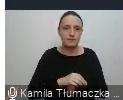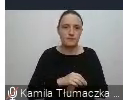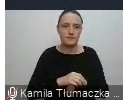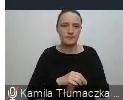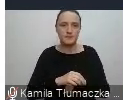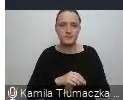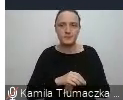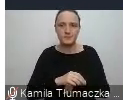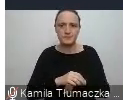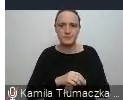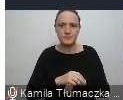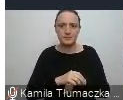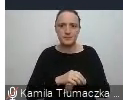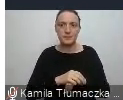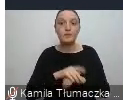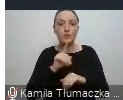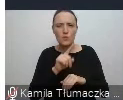Coś mi się tu ładuje tak słabo.